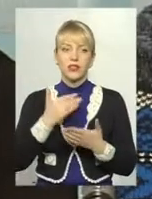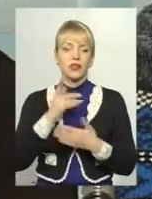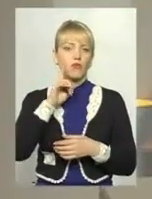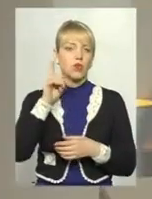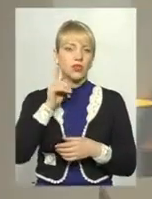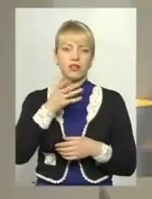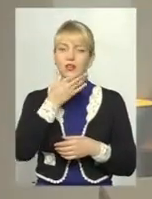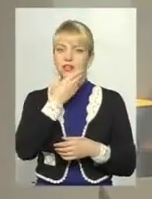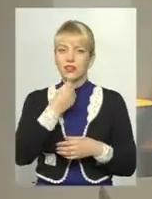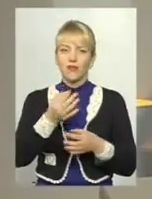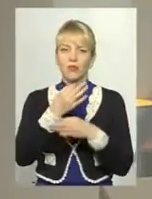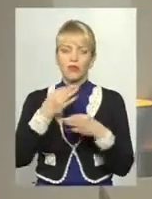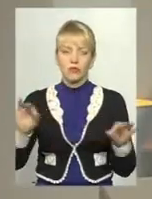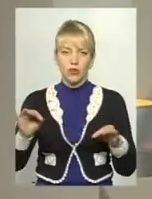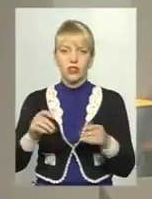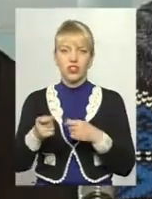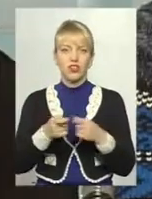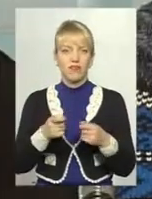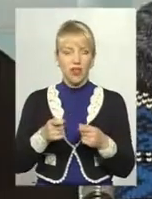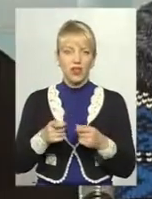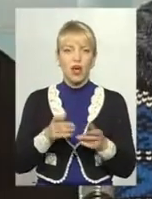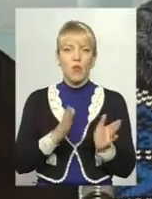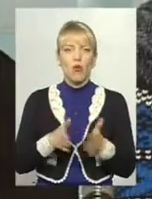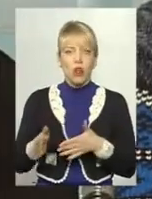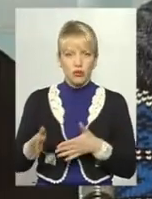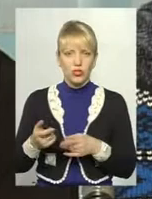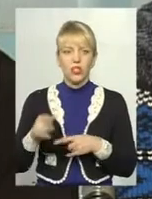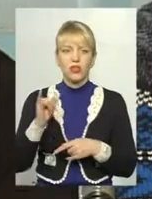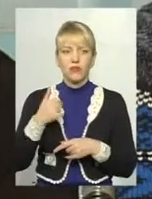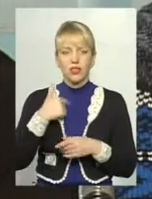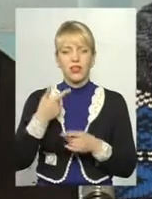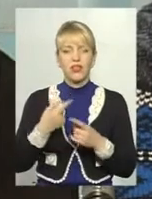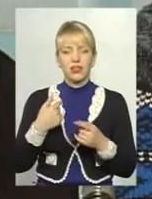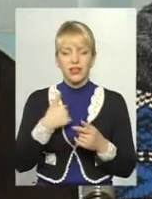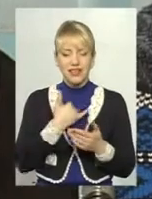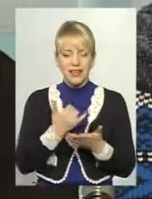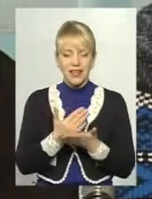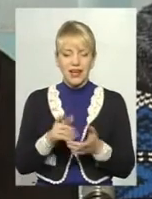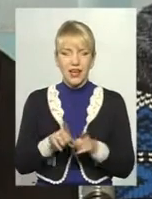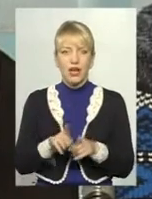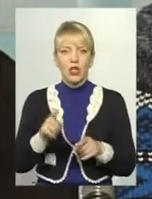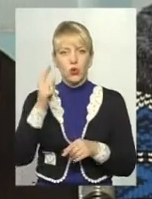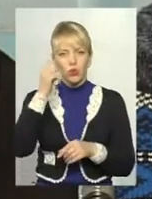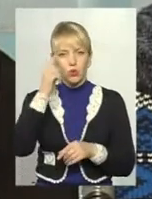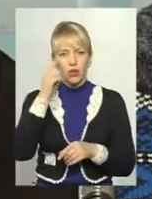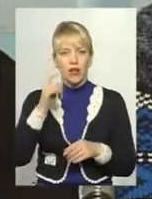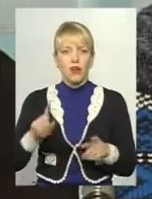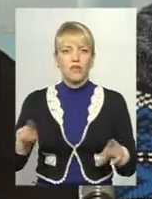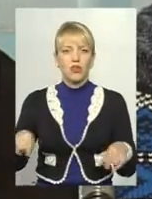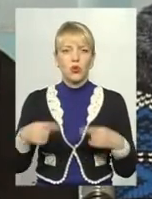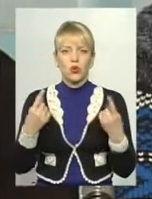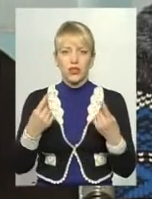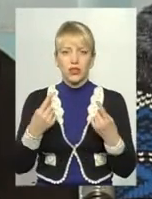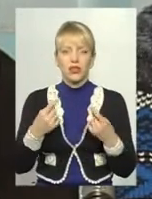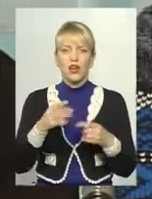красива, демократична влада, порядочна. У мене є перша думка відродити Хмельницькому фонтан, який колись був при вході до колишнього